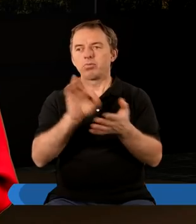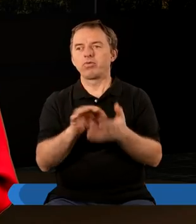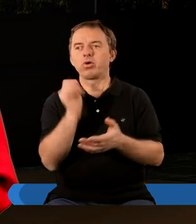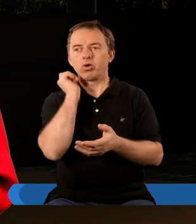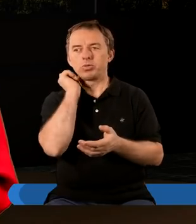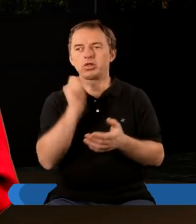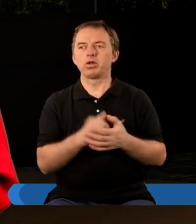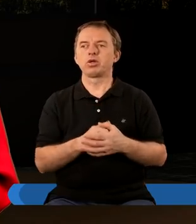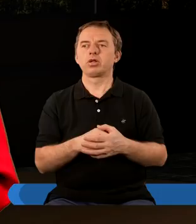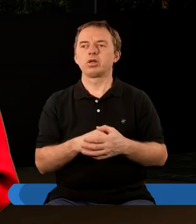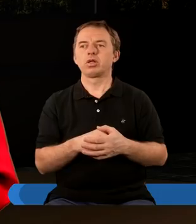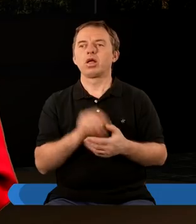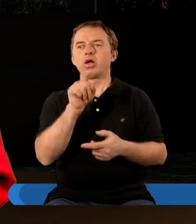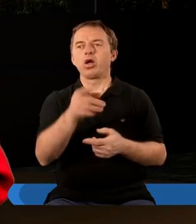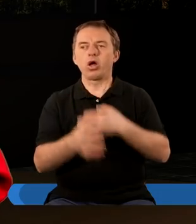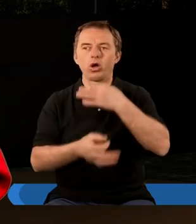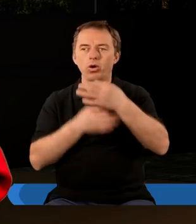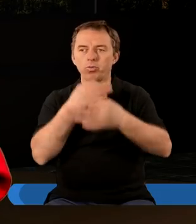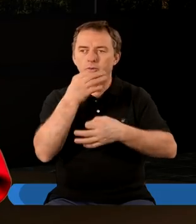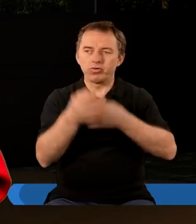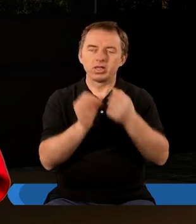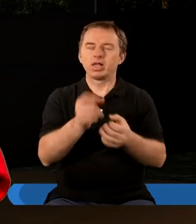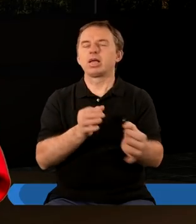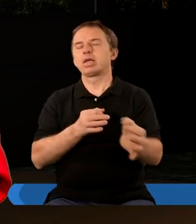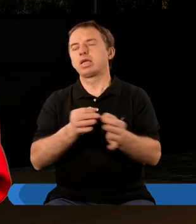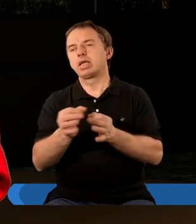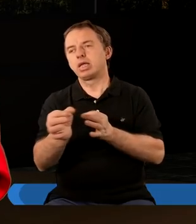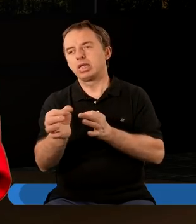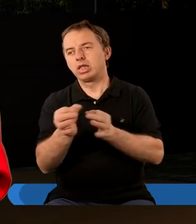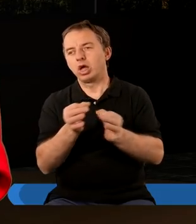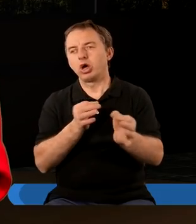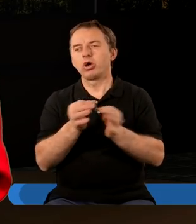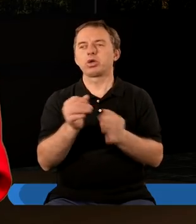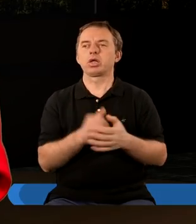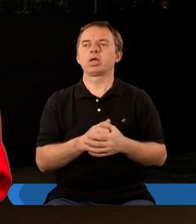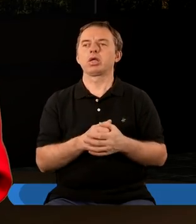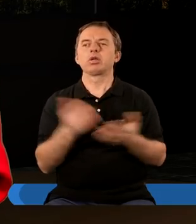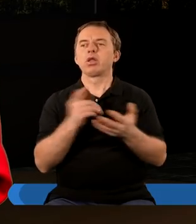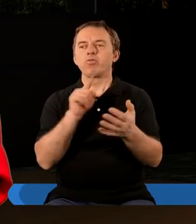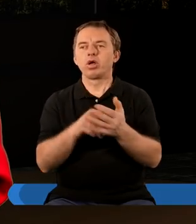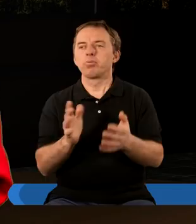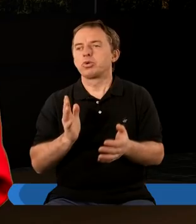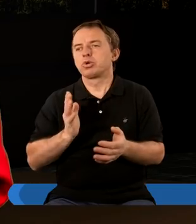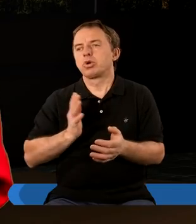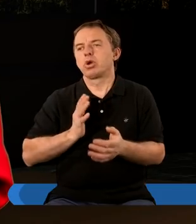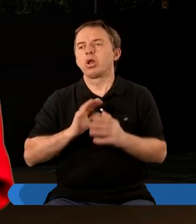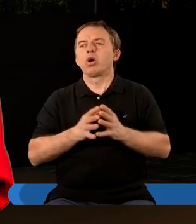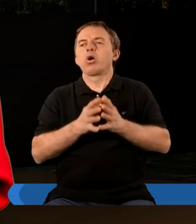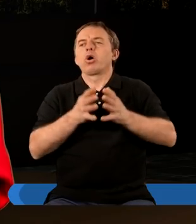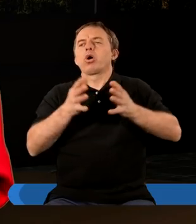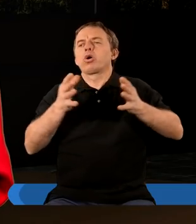z pewną kobietą i ona mi opowiedziała o takiej historii, gdzie właśnie przeżyła taką